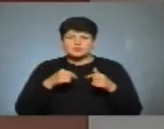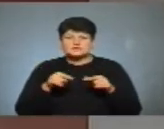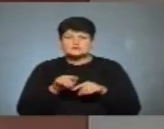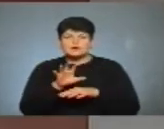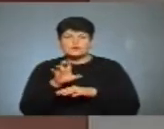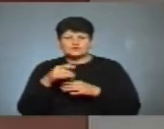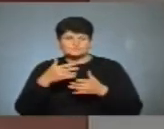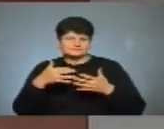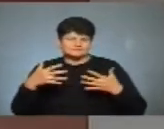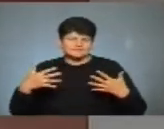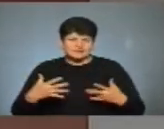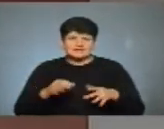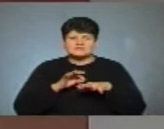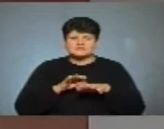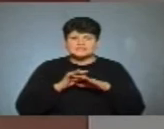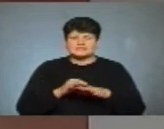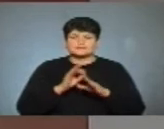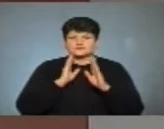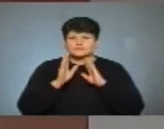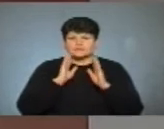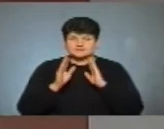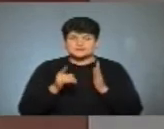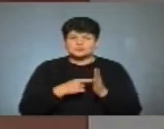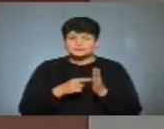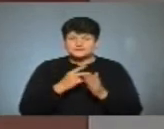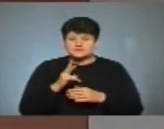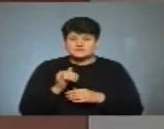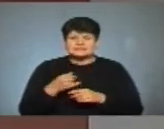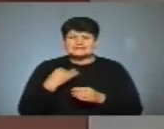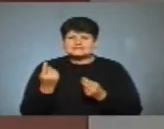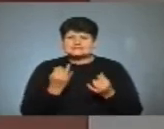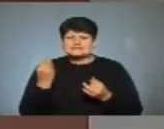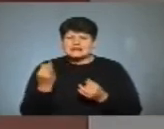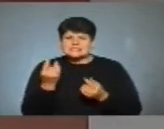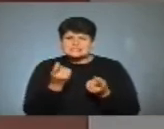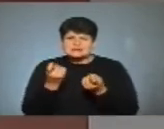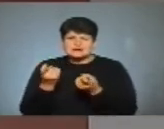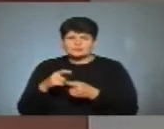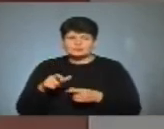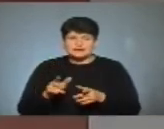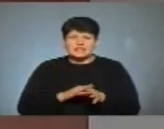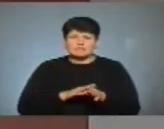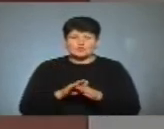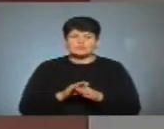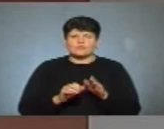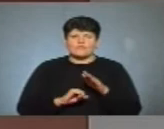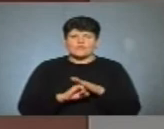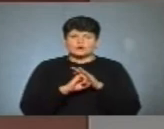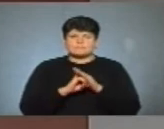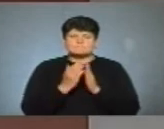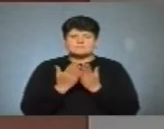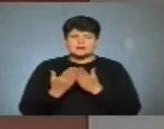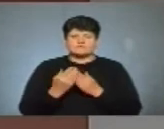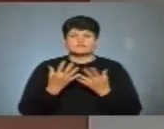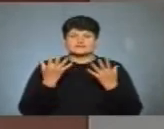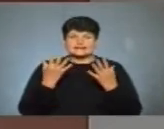фотосесії та веде сторінку у Фейсбусі. Так, каже, зацікавлює читачів та поповнює фон бібліотеки. У